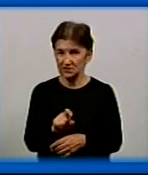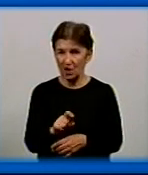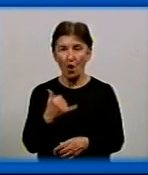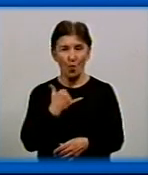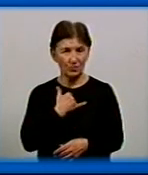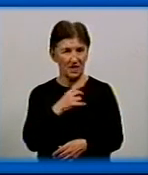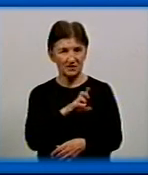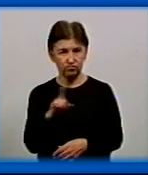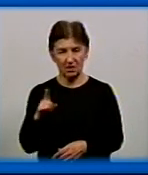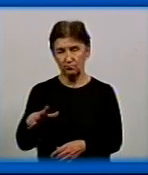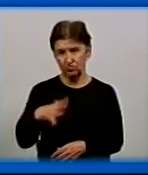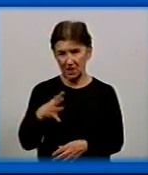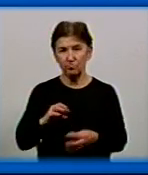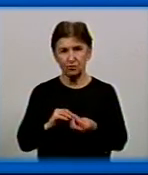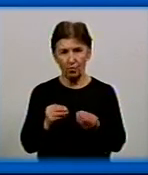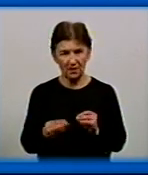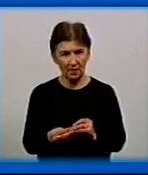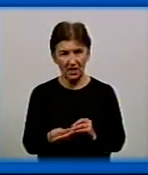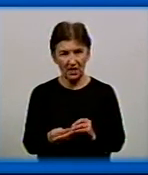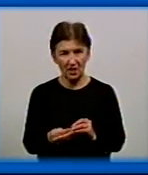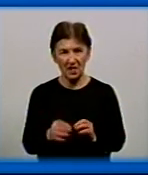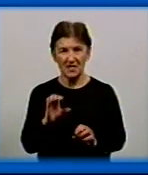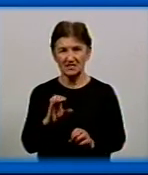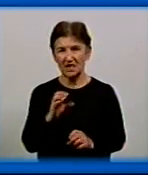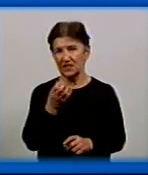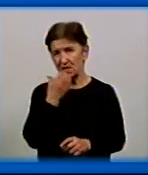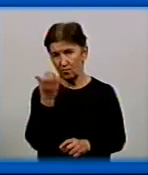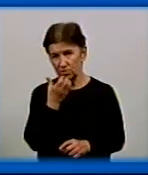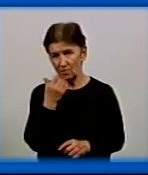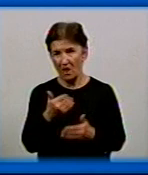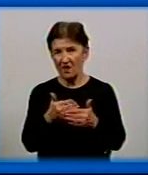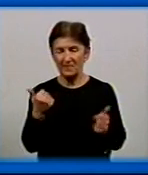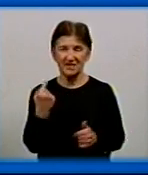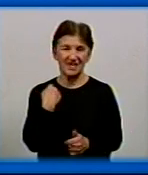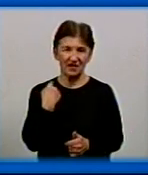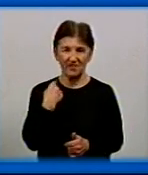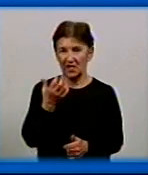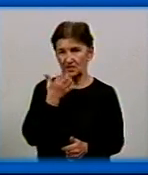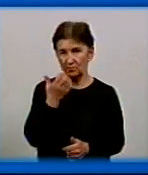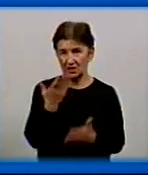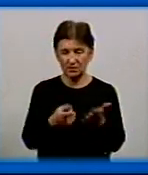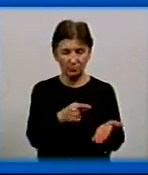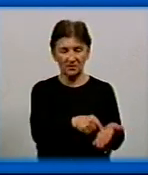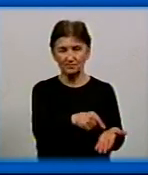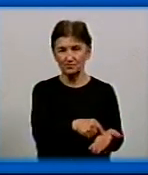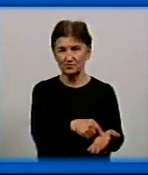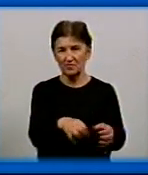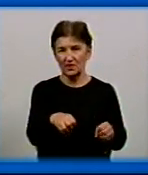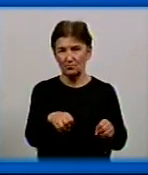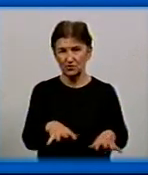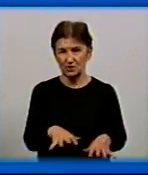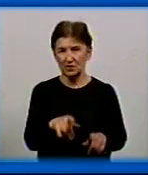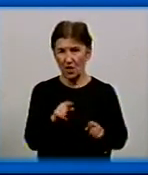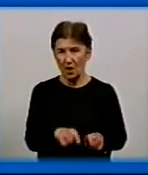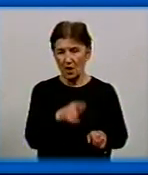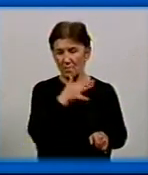нас би були проблеми із теплом від Кіровоградтепла, якби не ця постанова Кабміну міністрів вже під